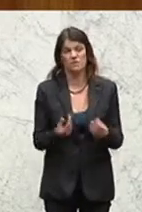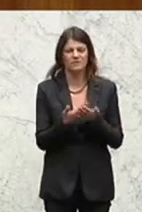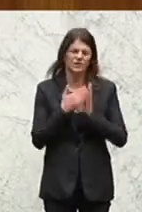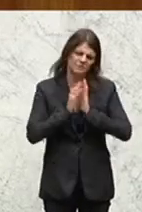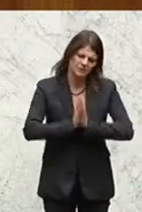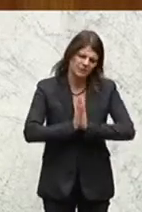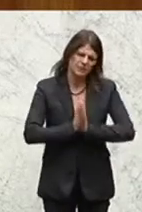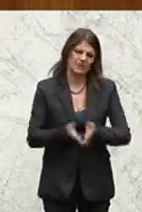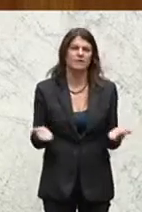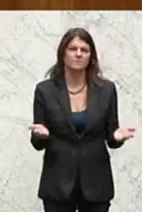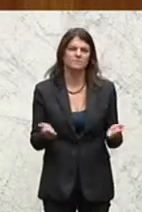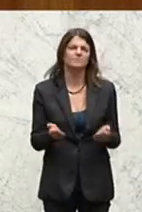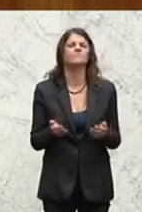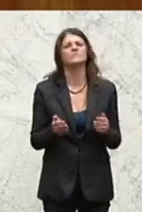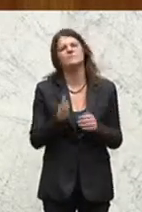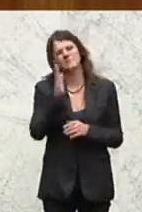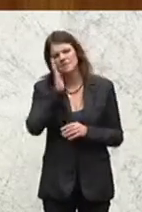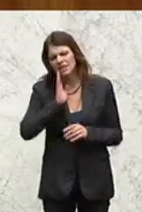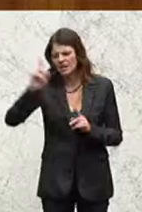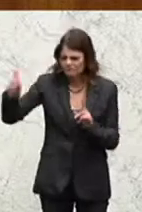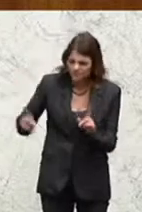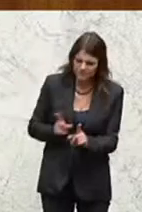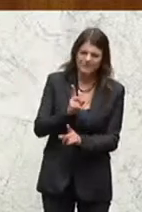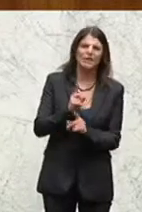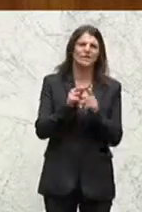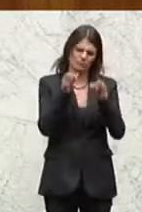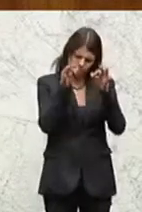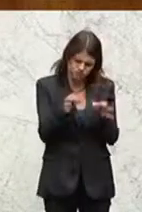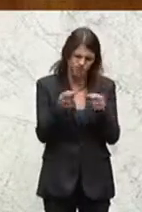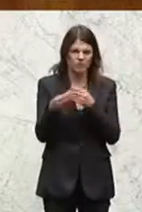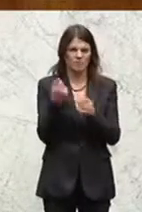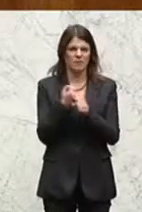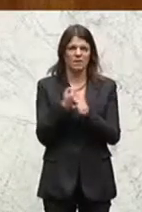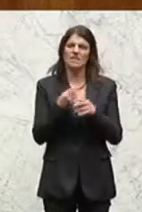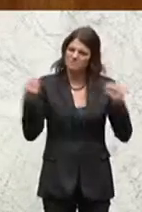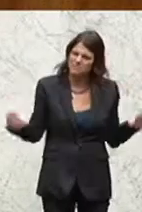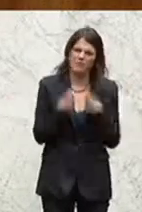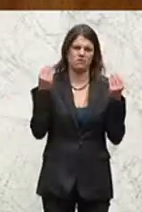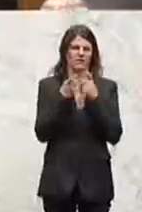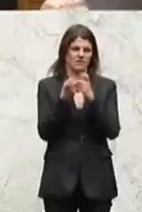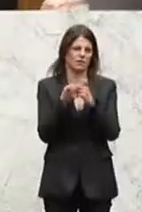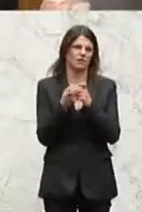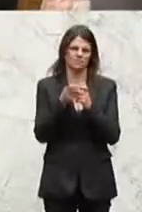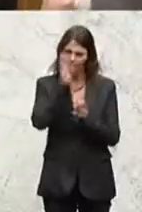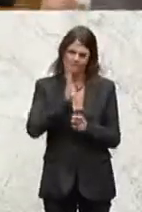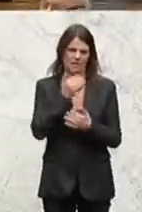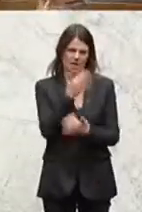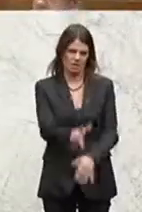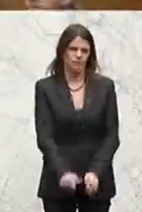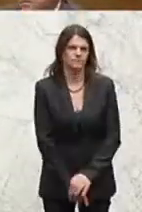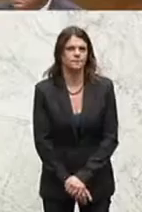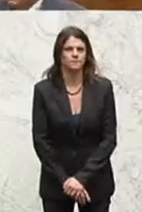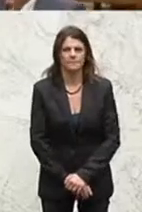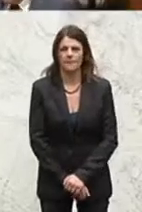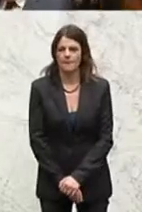ersoge ich Sie, kommen Sie runter auf die konstruktive und sachliche Ebene. Dankeschön. Die größte Herausforderung